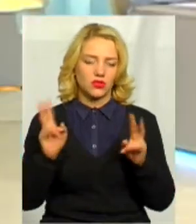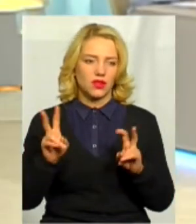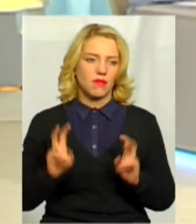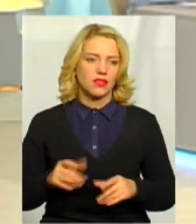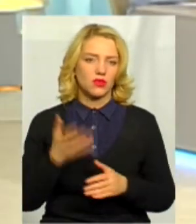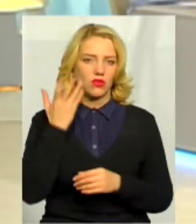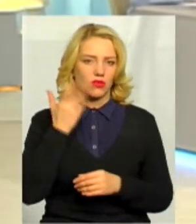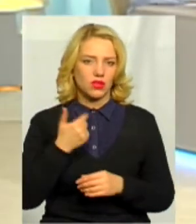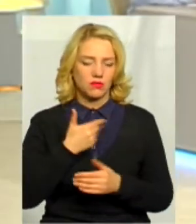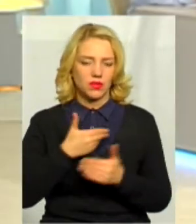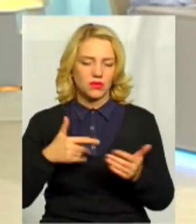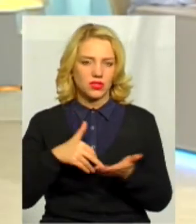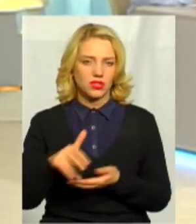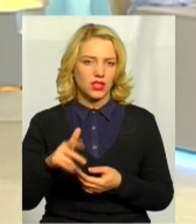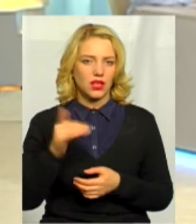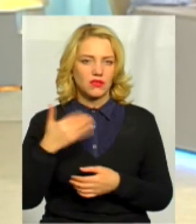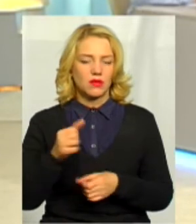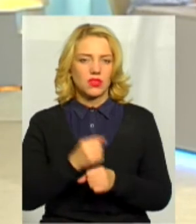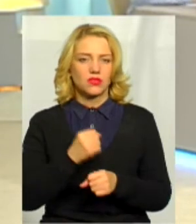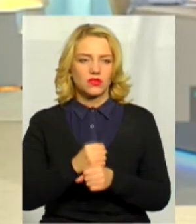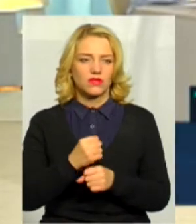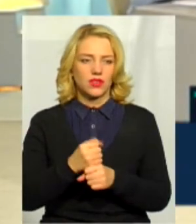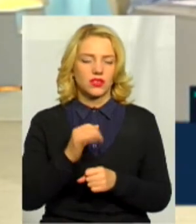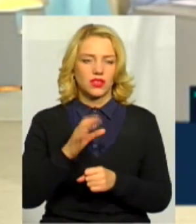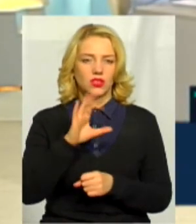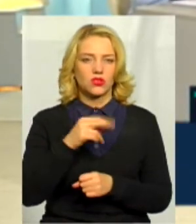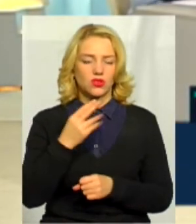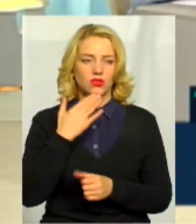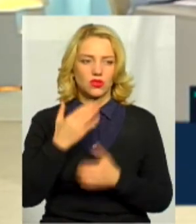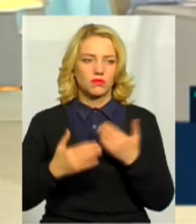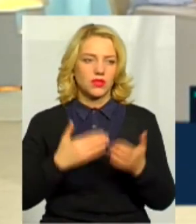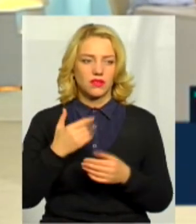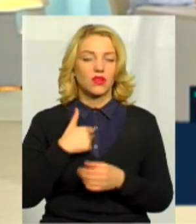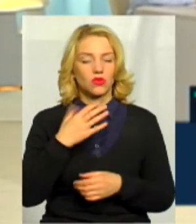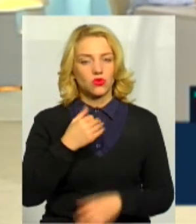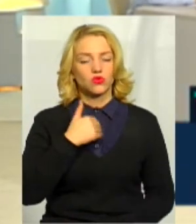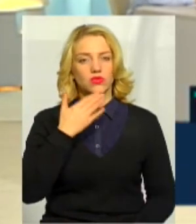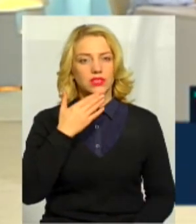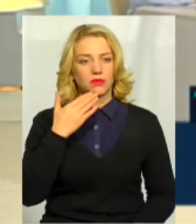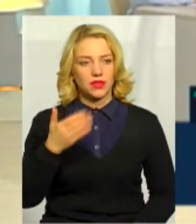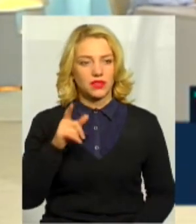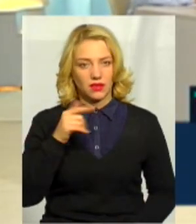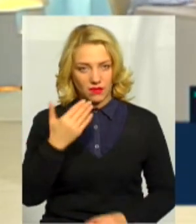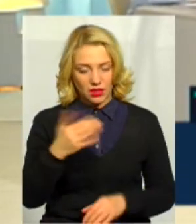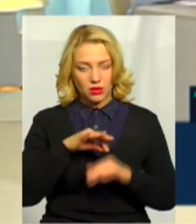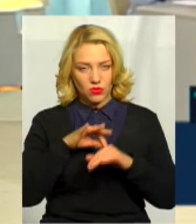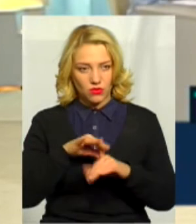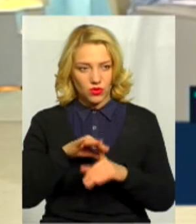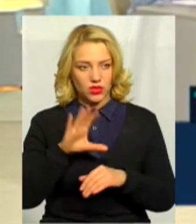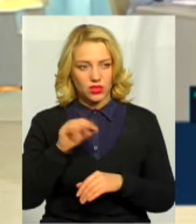особливо, коли ми пішли вже працювати з соцопитуваннями. Хочу вас якраз запитати. Ви проводили